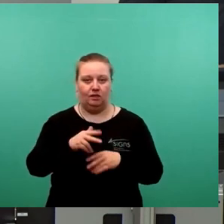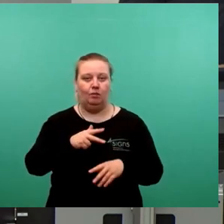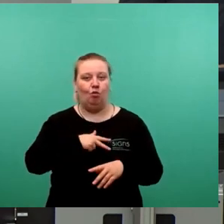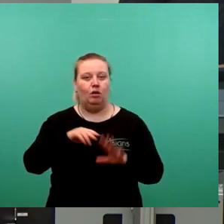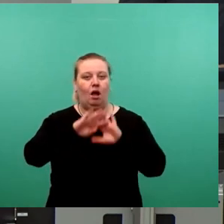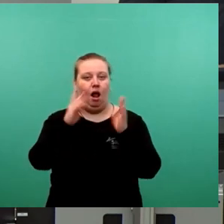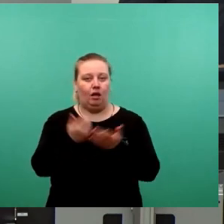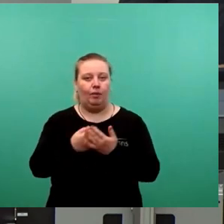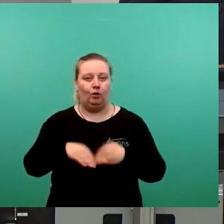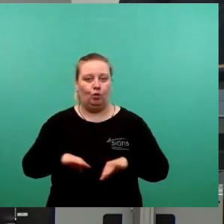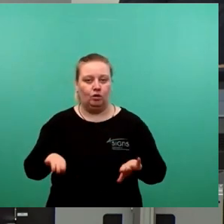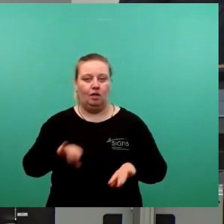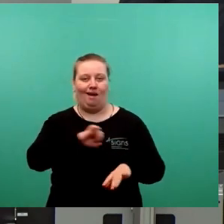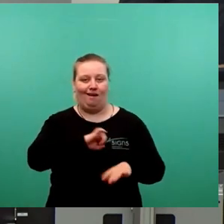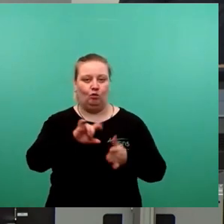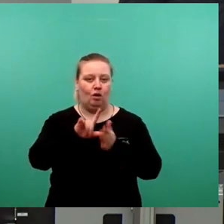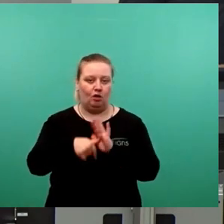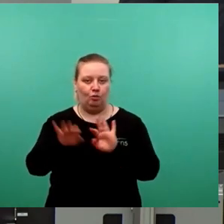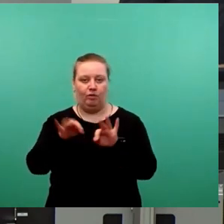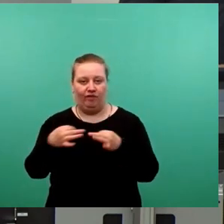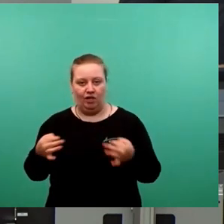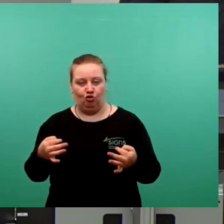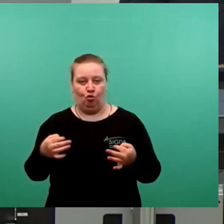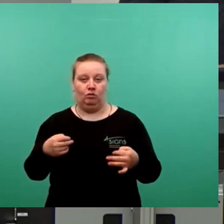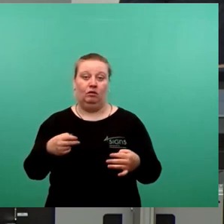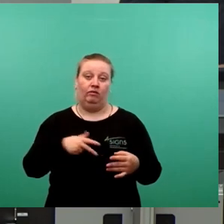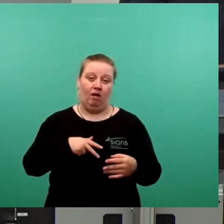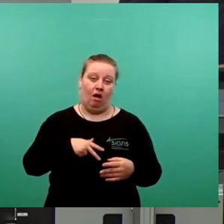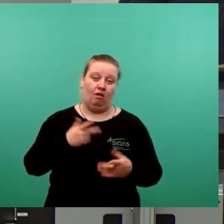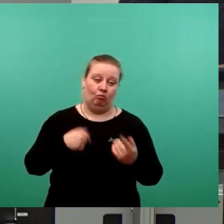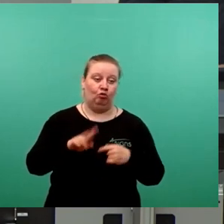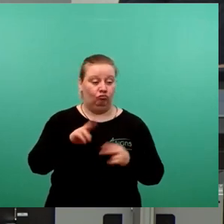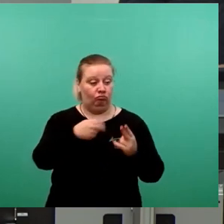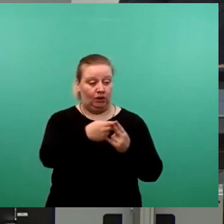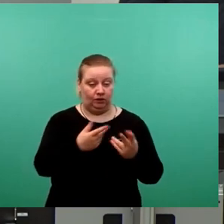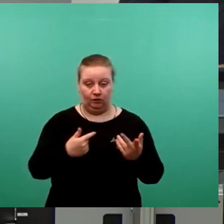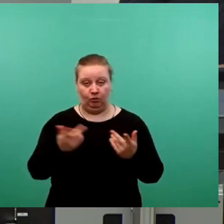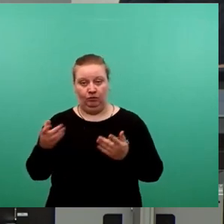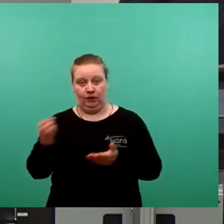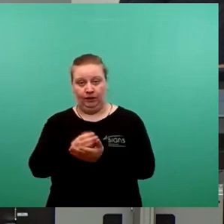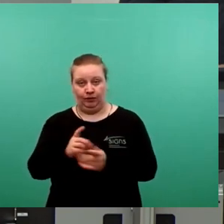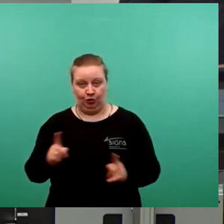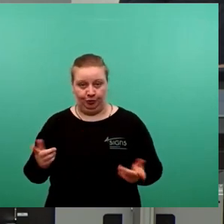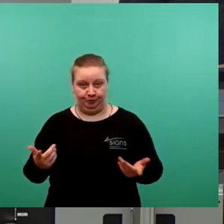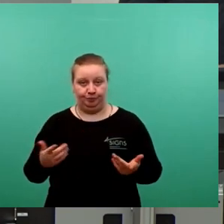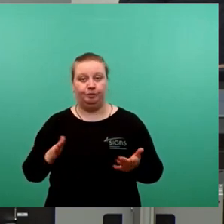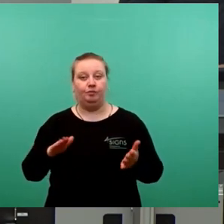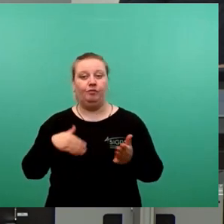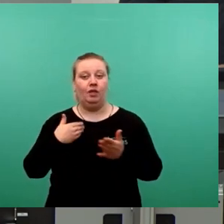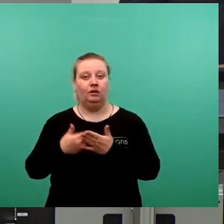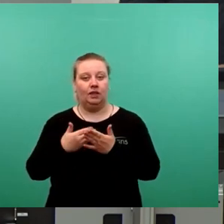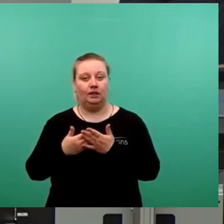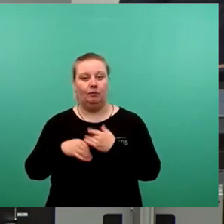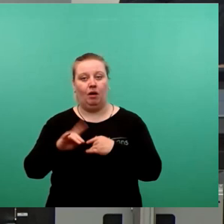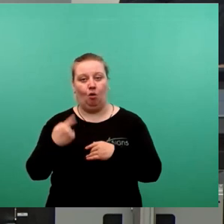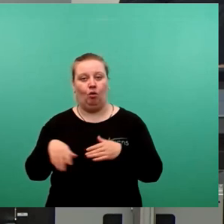Grundsätzen Eignung, Leistung und Befähigung objektiv eher für die jeweiligen Stellen geeignet wären. Infolge dieser Erkenntnis setzten sich die